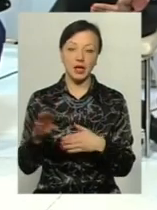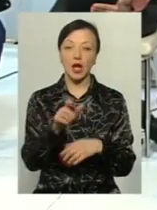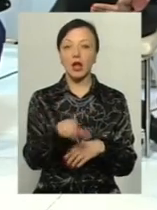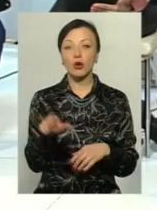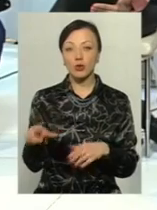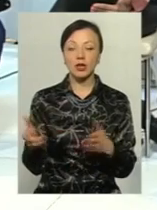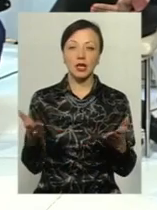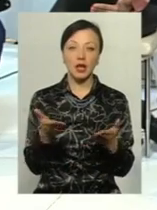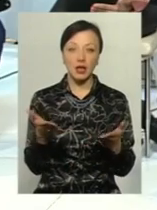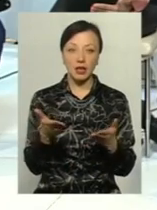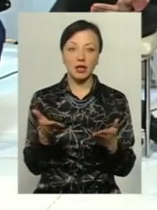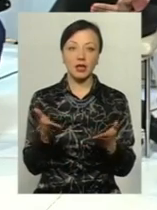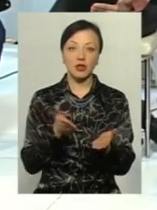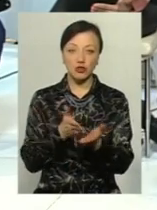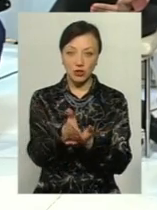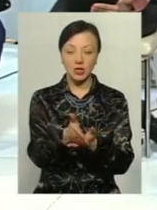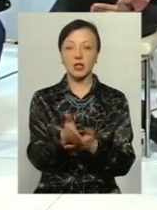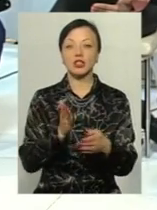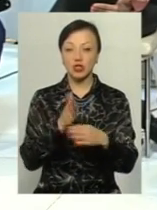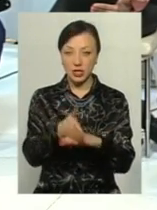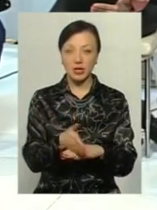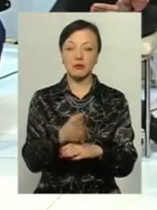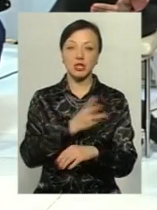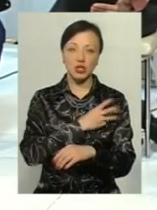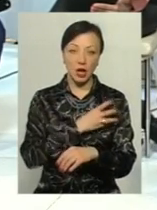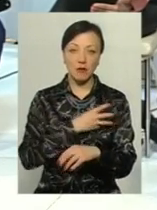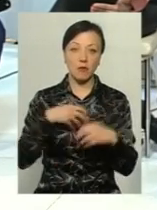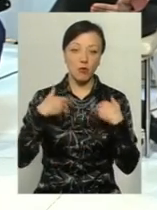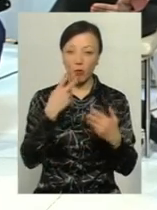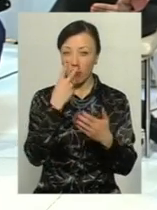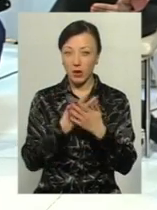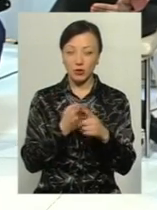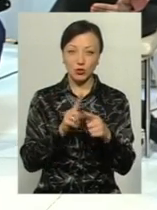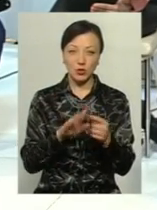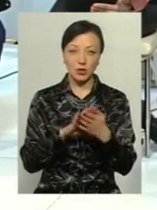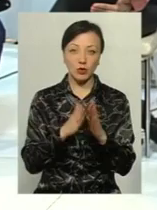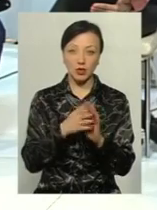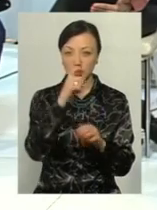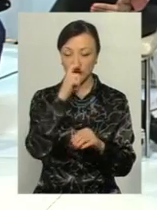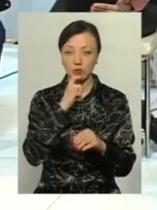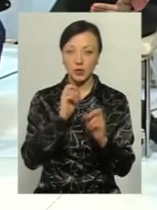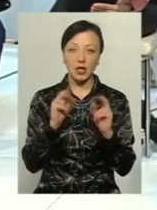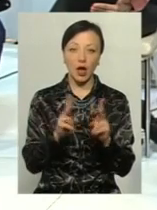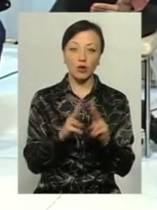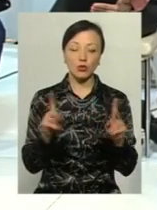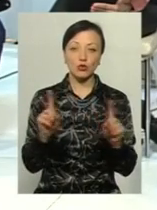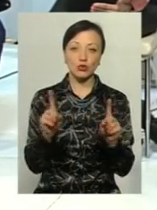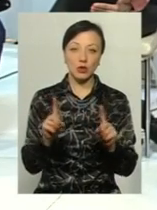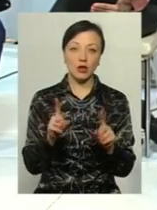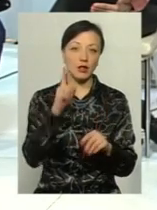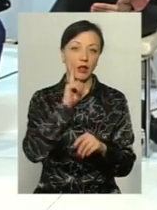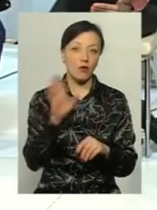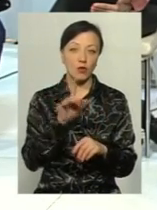люди, які йшли з певним бажанням, з певним поривом, але вони, побачивши оцю всю ситуацію, не зрозуміло як, хто і що, їм просто було